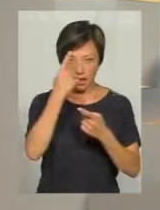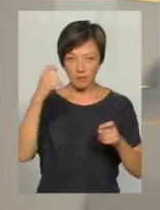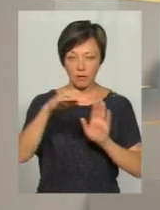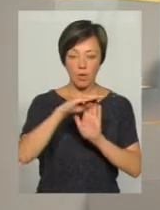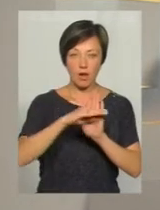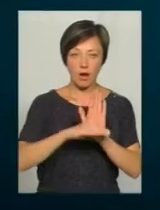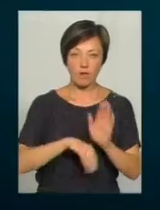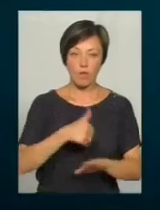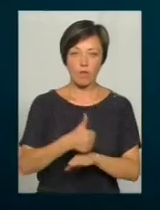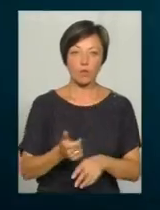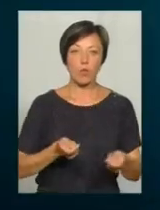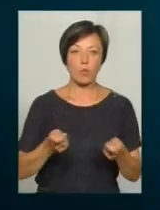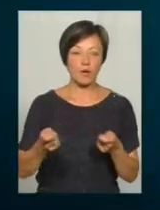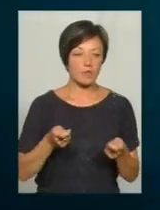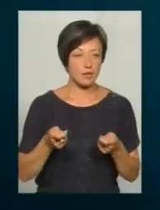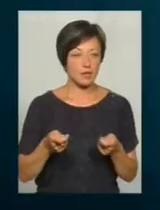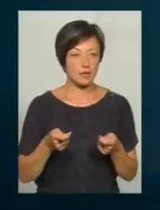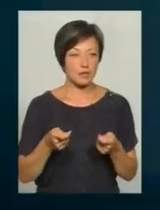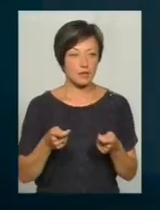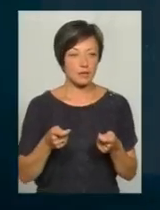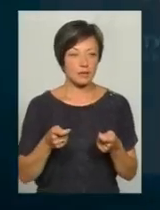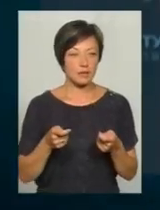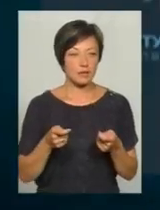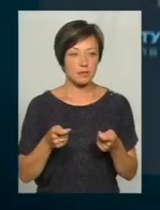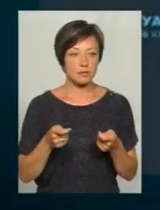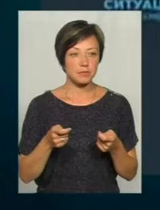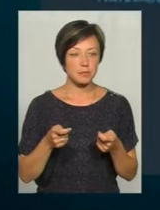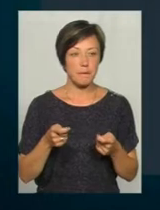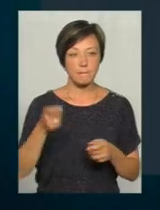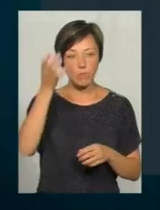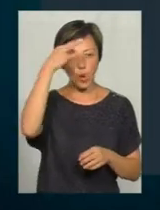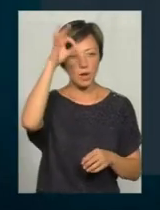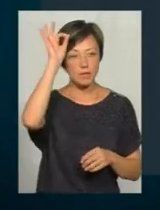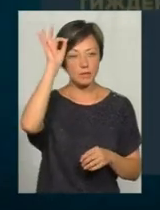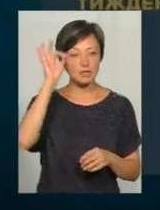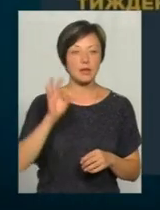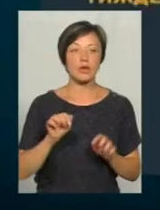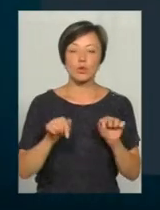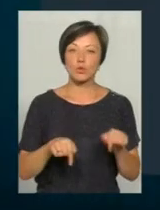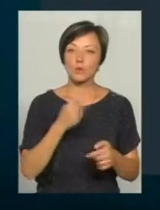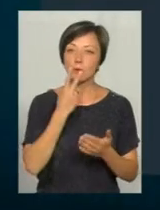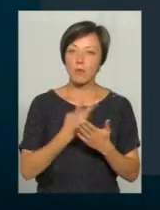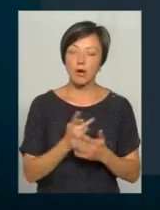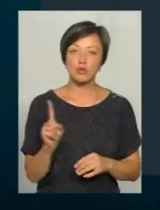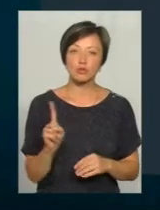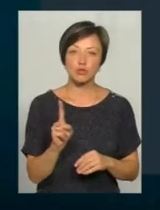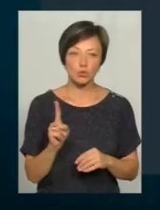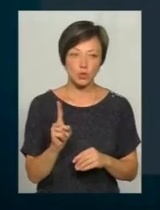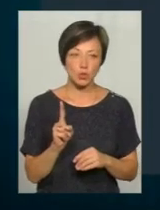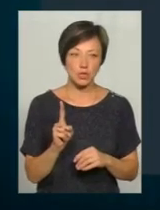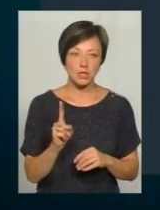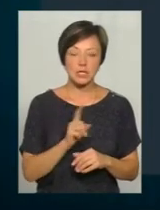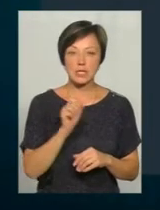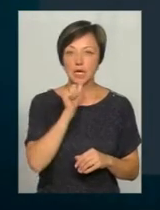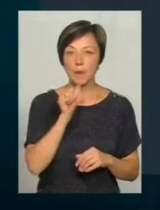дані, точніше, головного управління поліції. Тут ми бачимо, що за